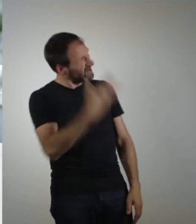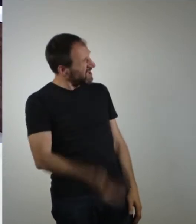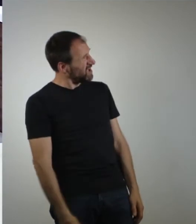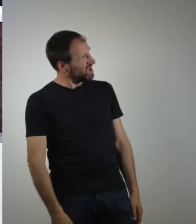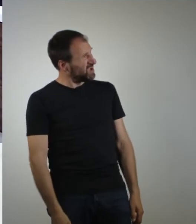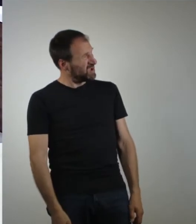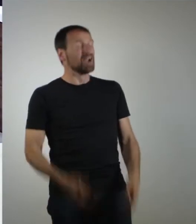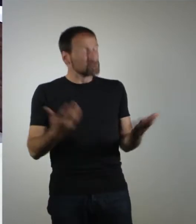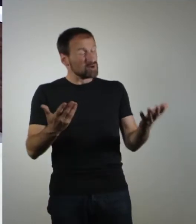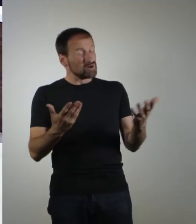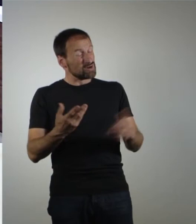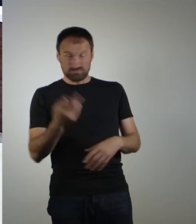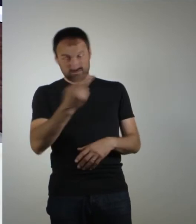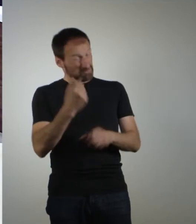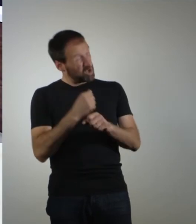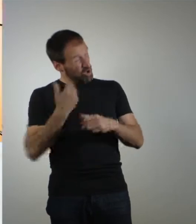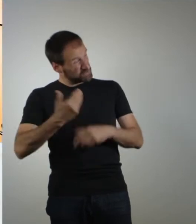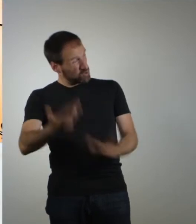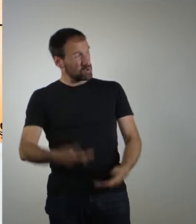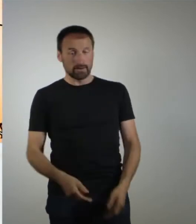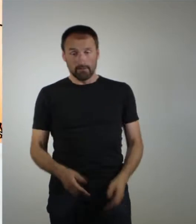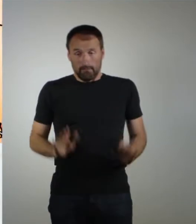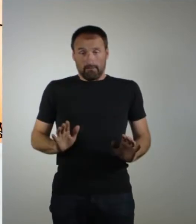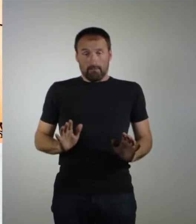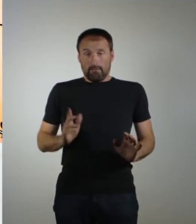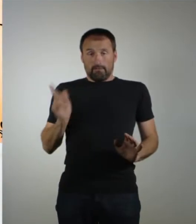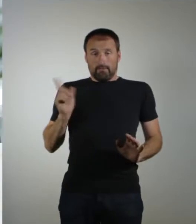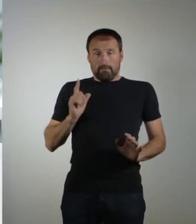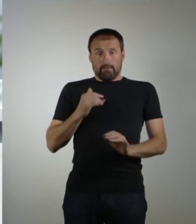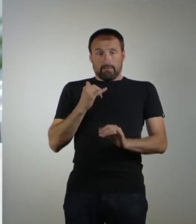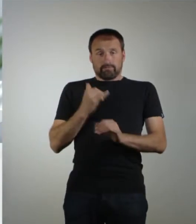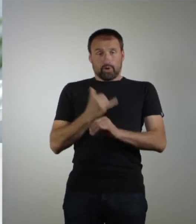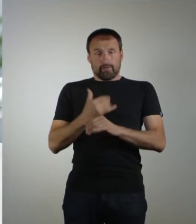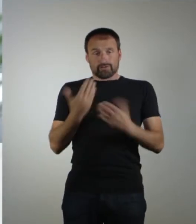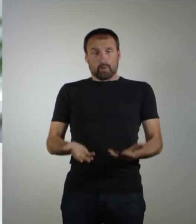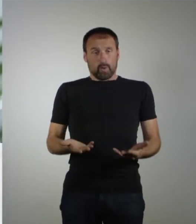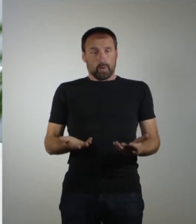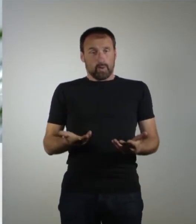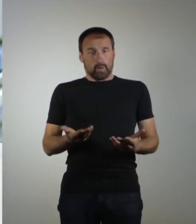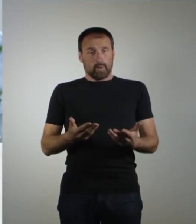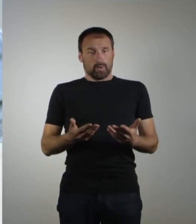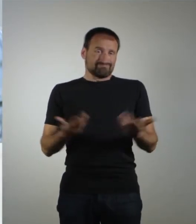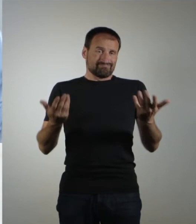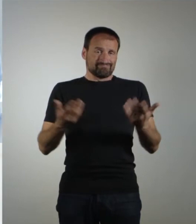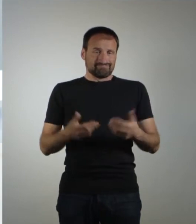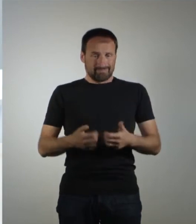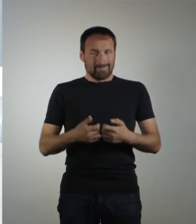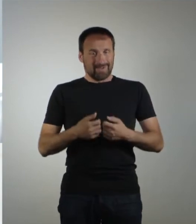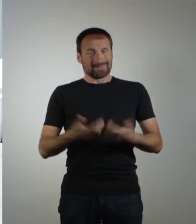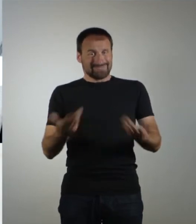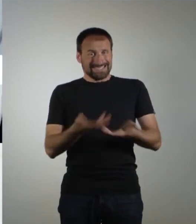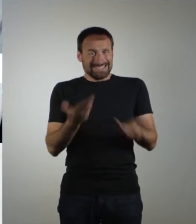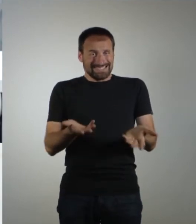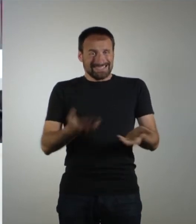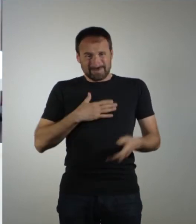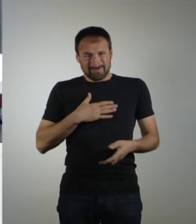uns? Ja, na klar! Also, macht ihr sowas öfters? Machen wir halt beruflich, quasi. Also, so Let's Plays und so ein